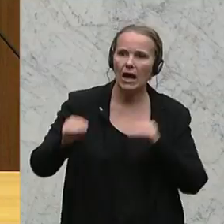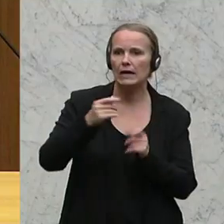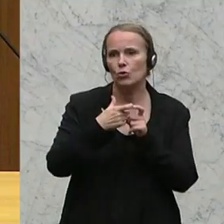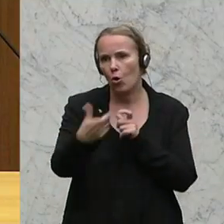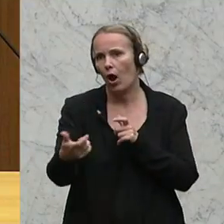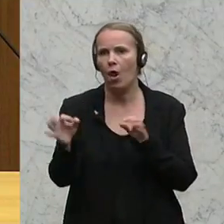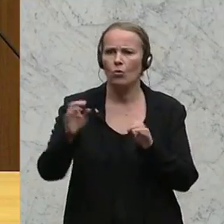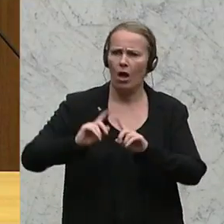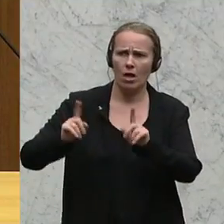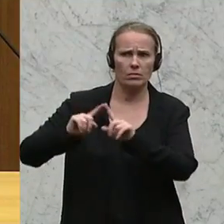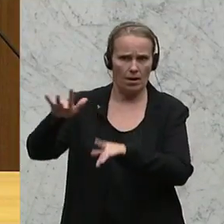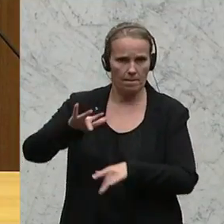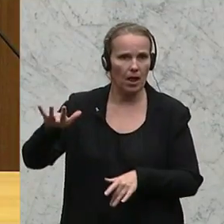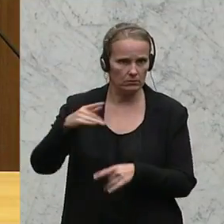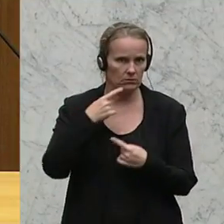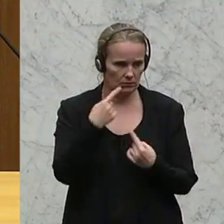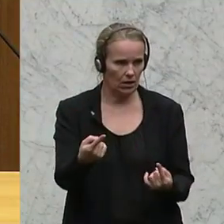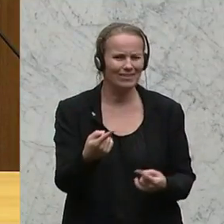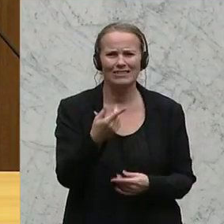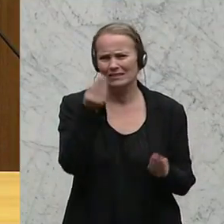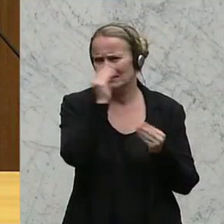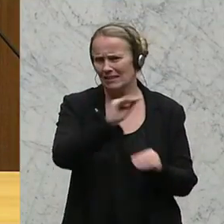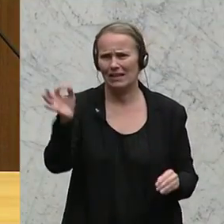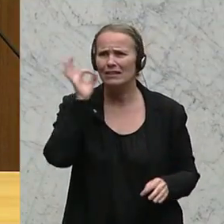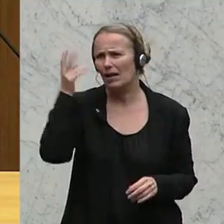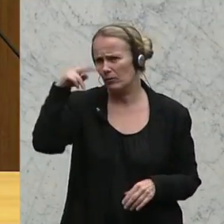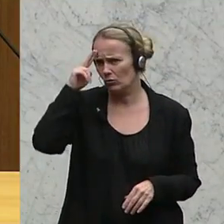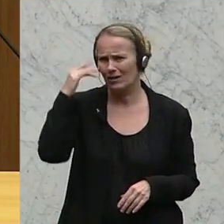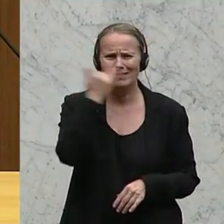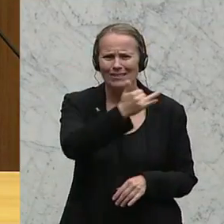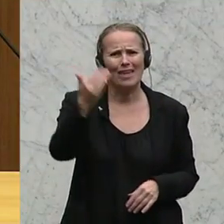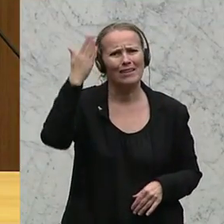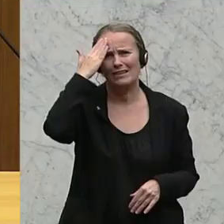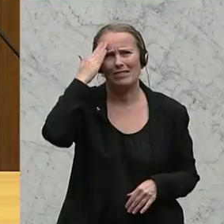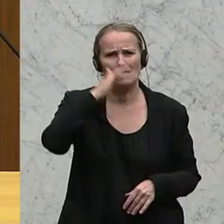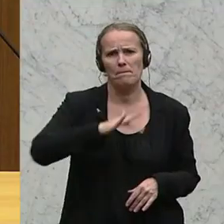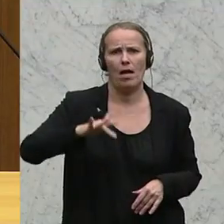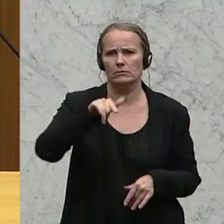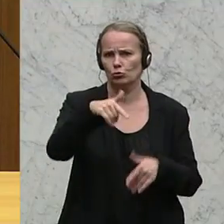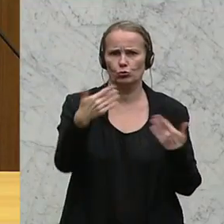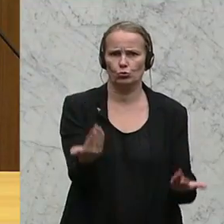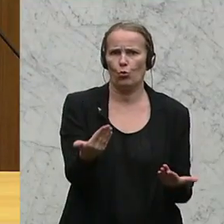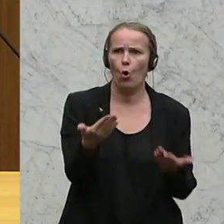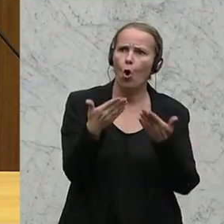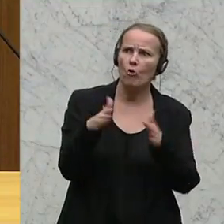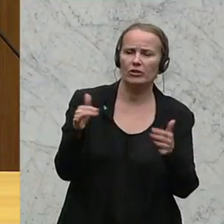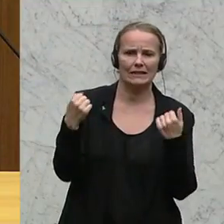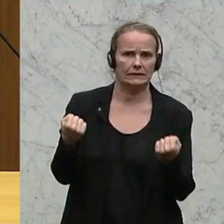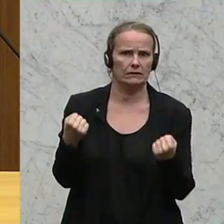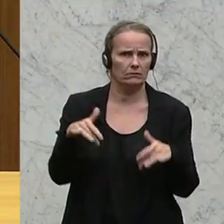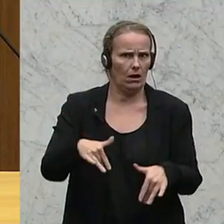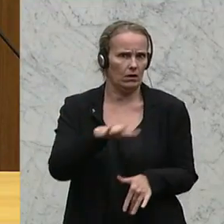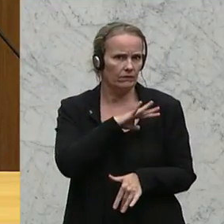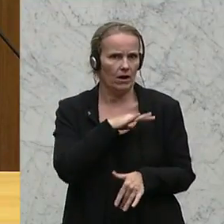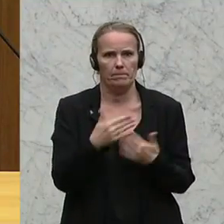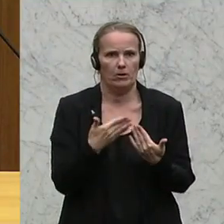ausgesprochen werden. Sehr geehrte Damen und Herren, jeder von uns kennt solche Plätze, wo diese öffentliche Sicherheit gefährdet ist. Wenn